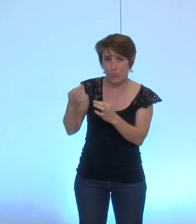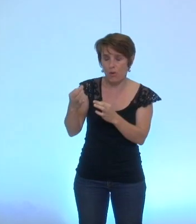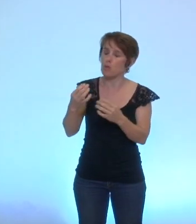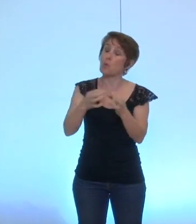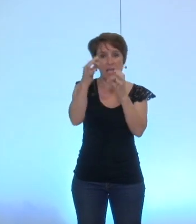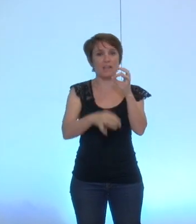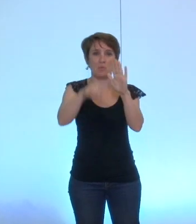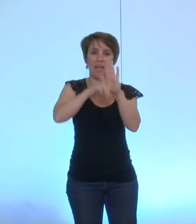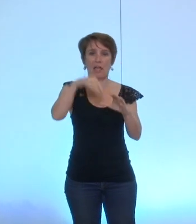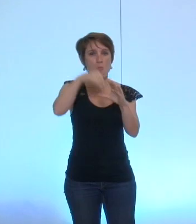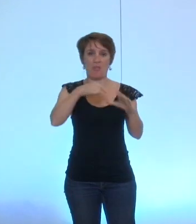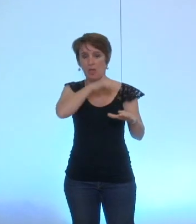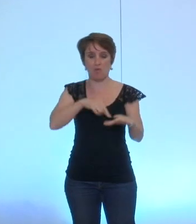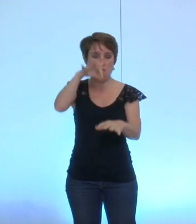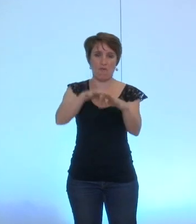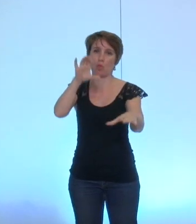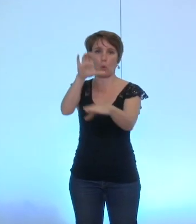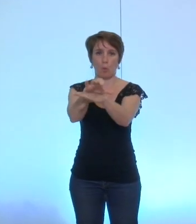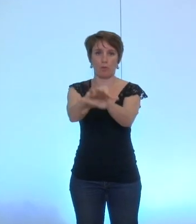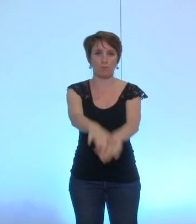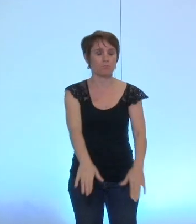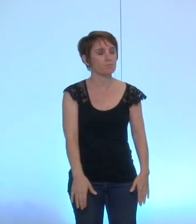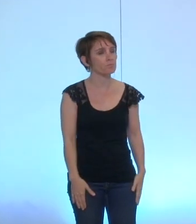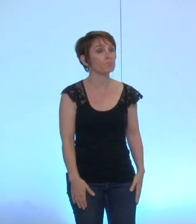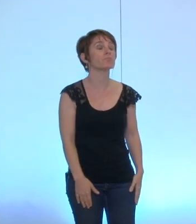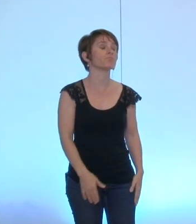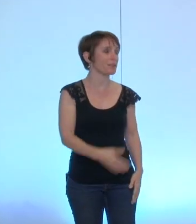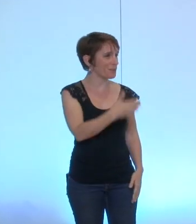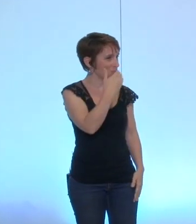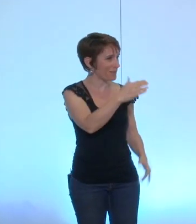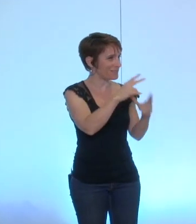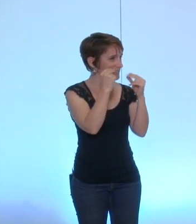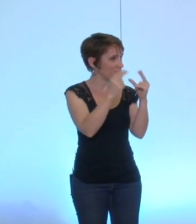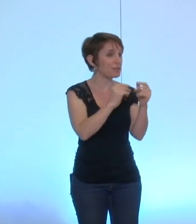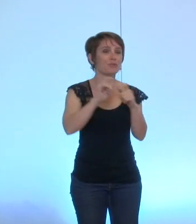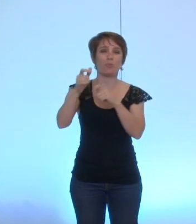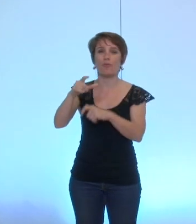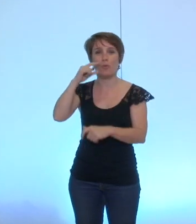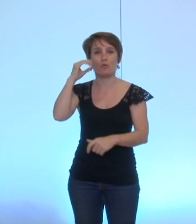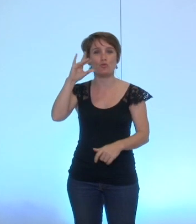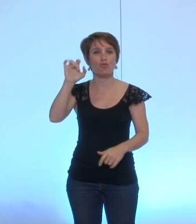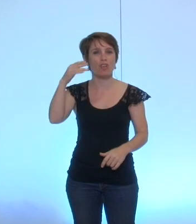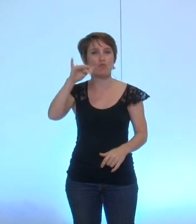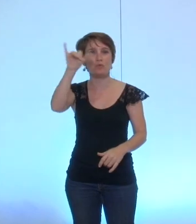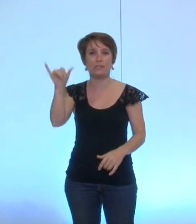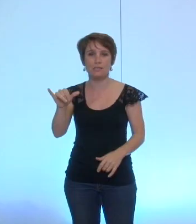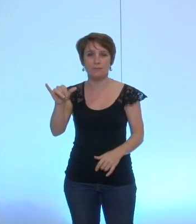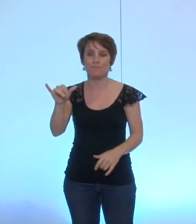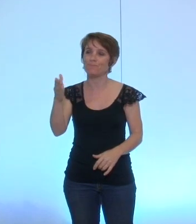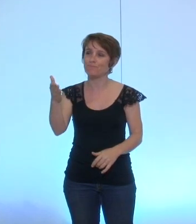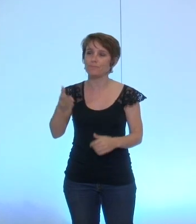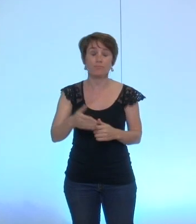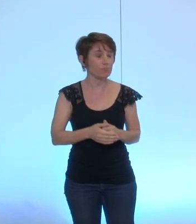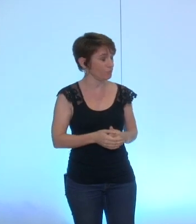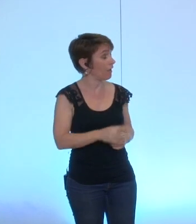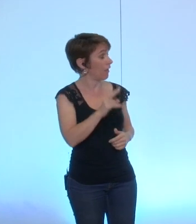merci pour cette explication de vote monsieur Chamussy ce qui est frappant tout de même c'est de se